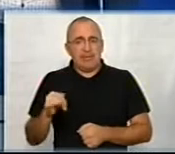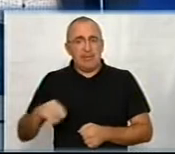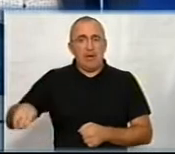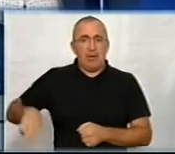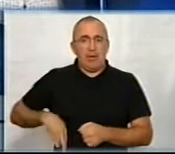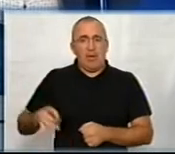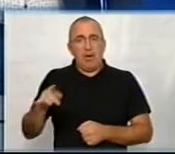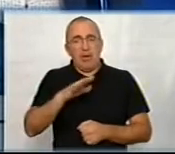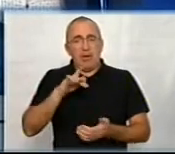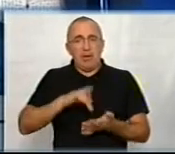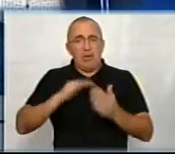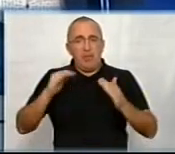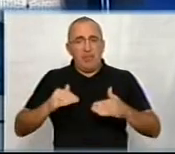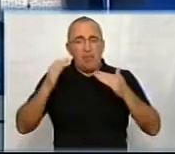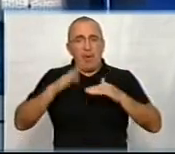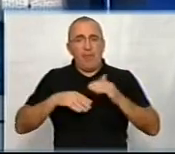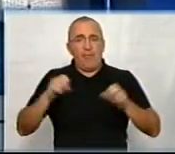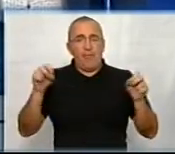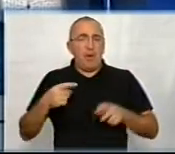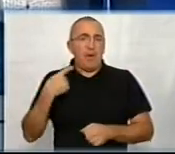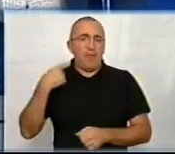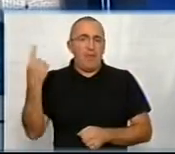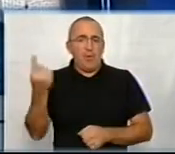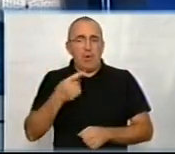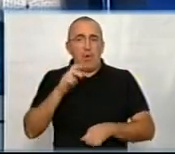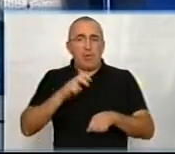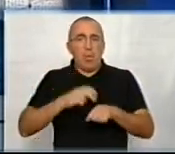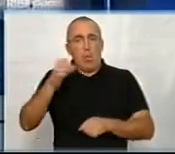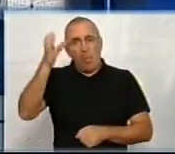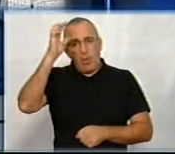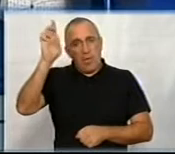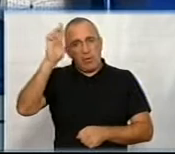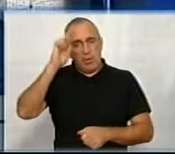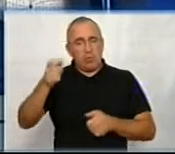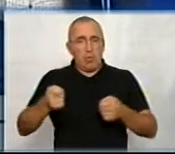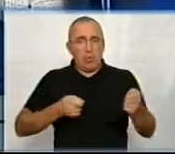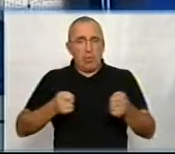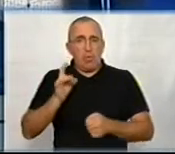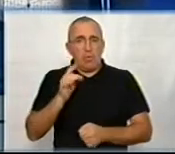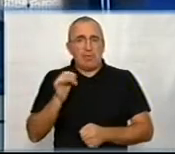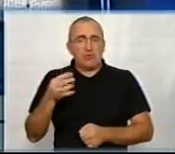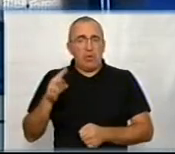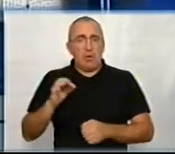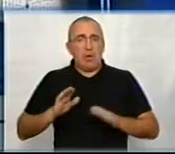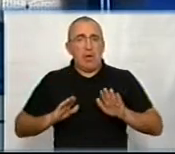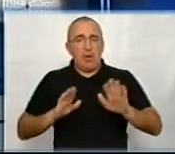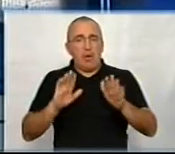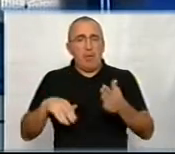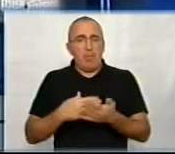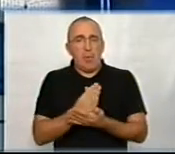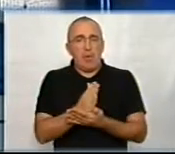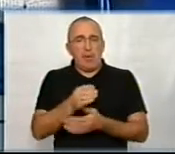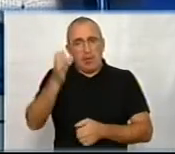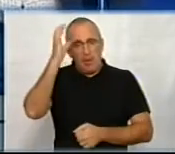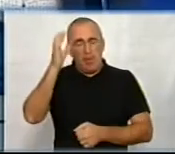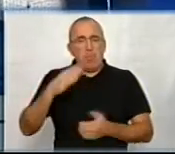директор регіонального центру підвищення кваліфікації Кіровградської області, доктор наук з державного управління. Руслан Садніченко, кандидат політичних наук, політичний